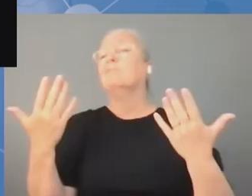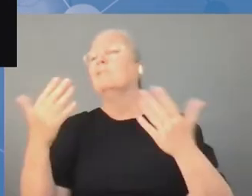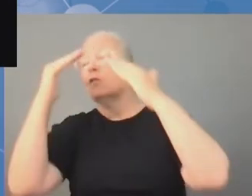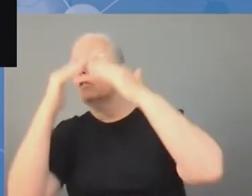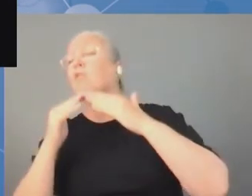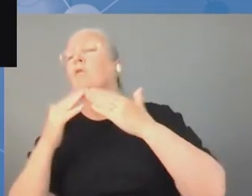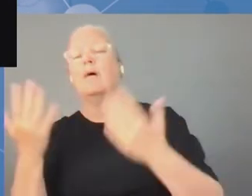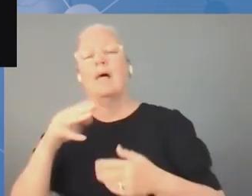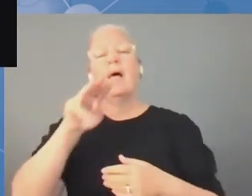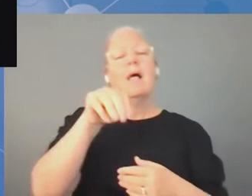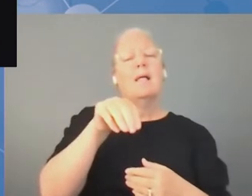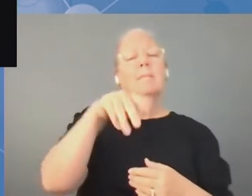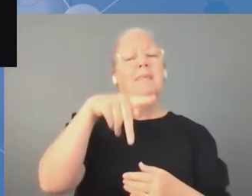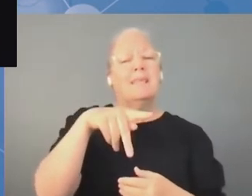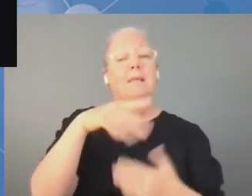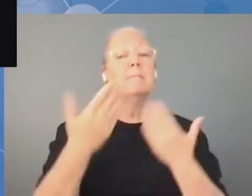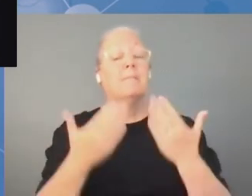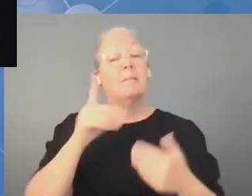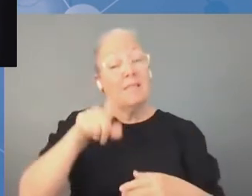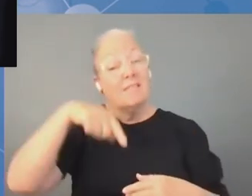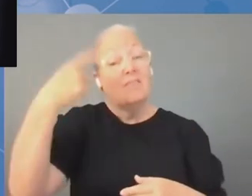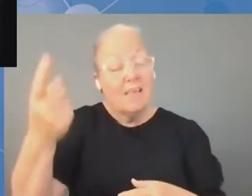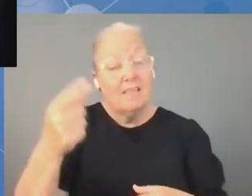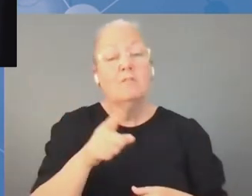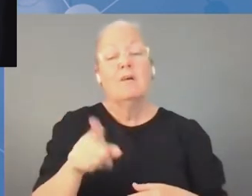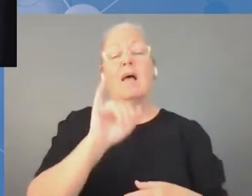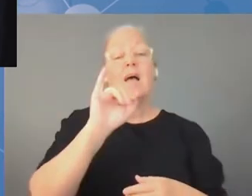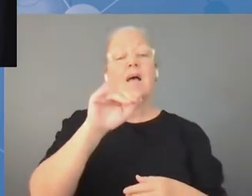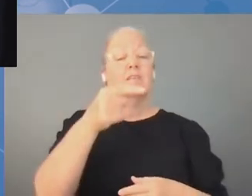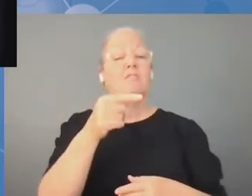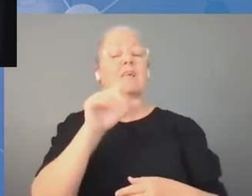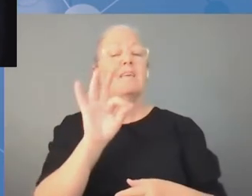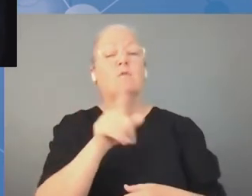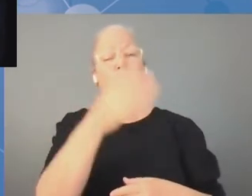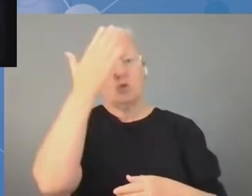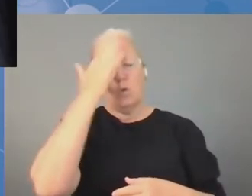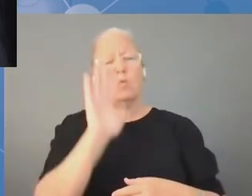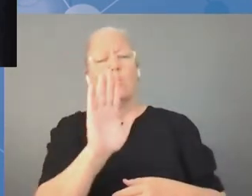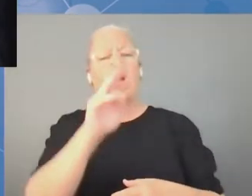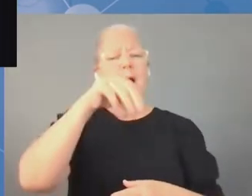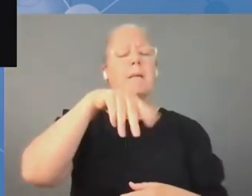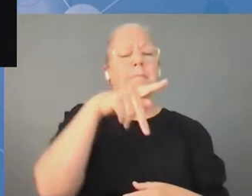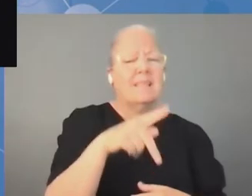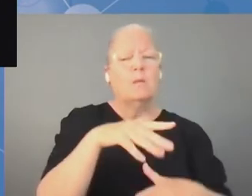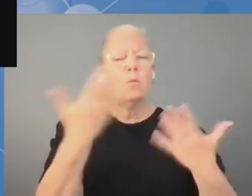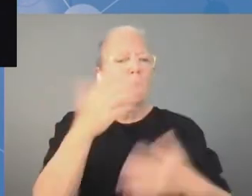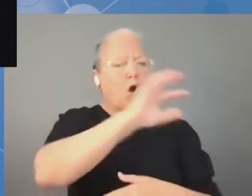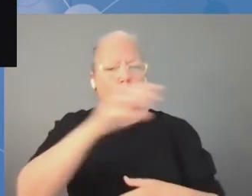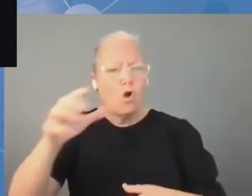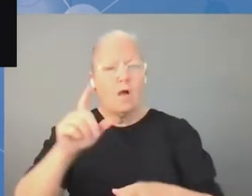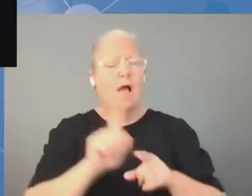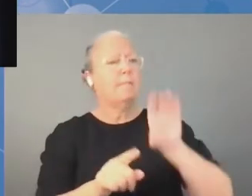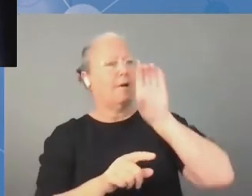Mamy dużo do zrobienia, jeśli chodzi o skontaktowanie osób z